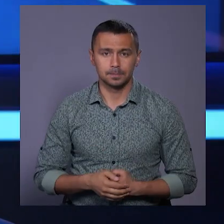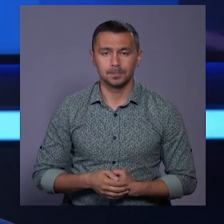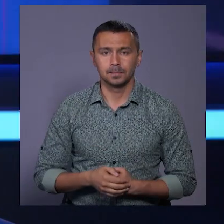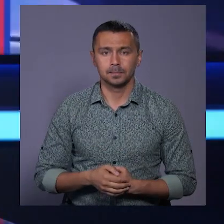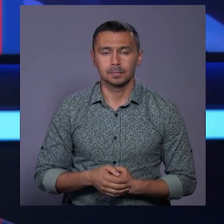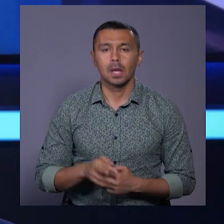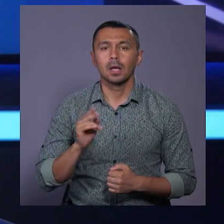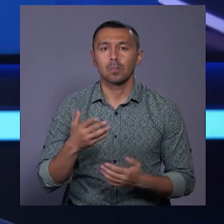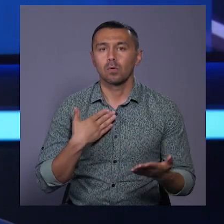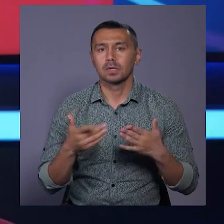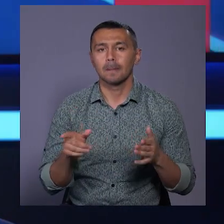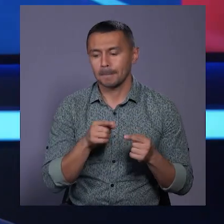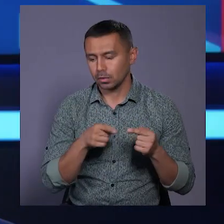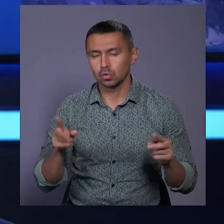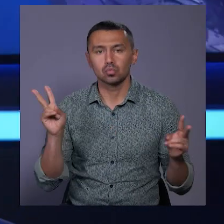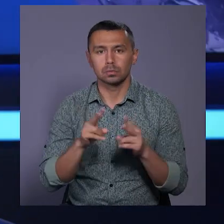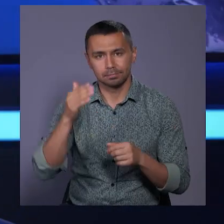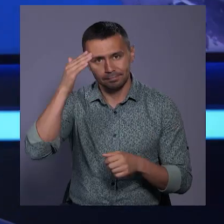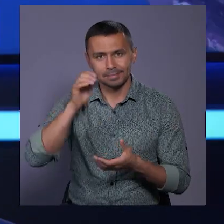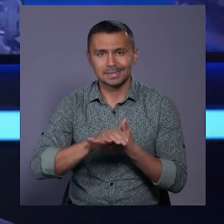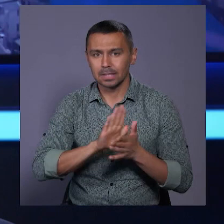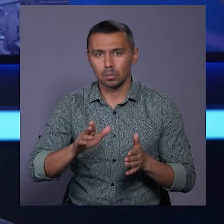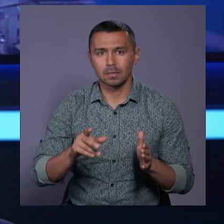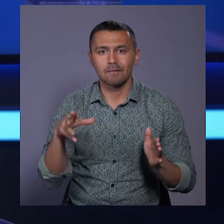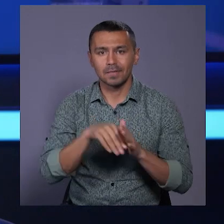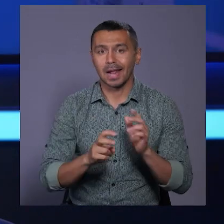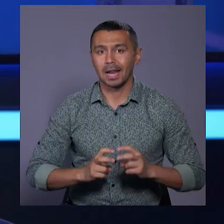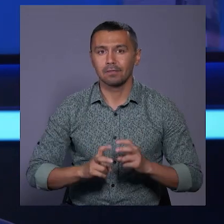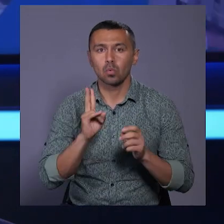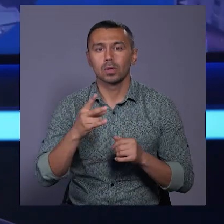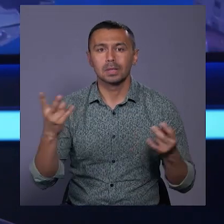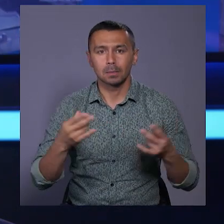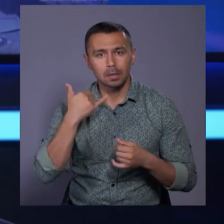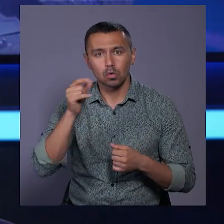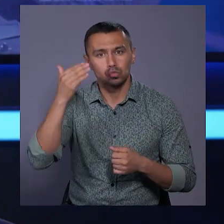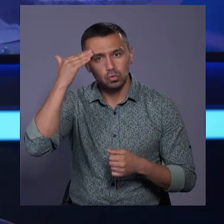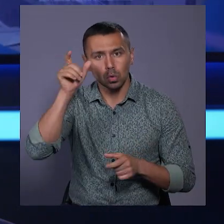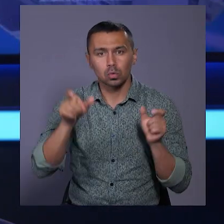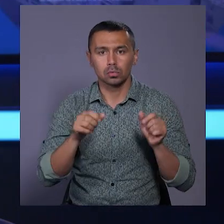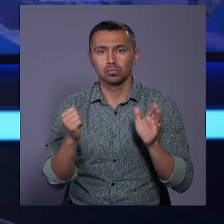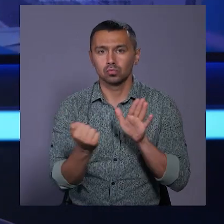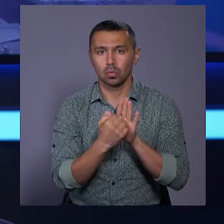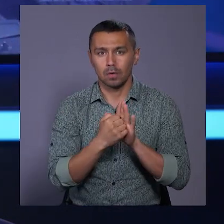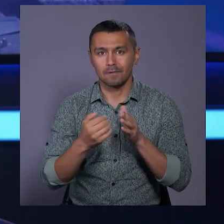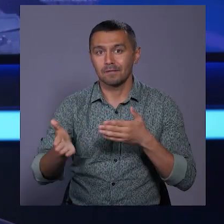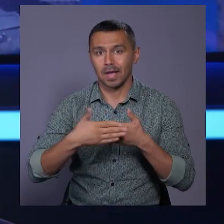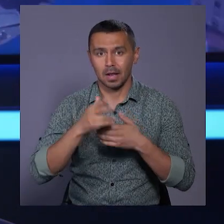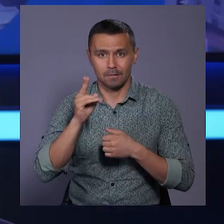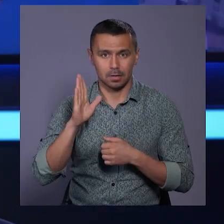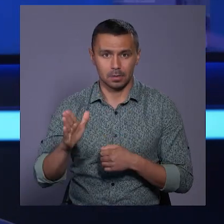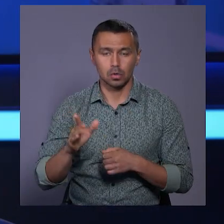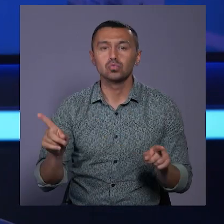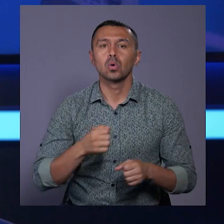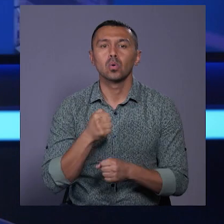Як поводитися під час зустрічі з незнайомцем у ліфті? Кому телефонувати, якщо чужі люди стукають у двері квартири?